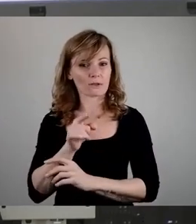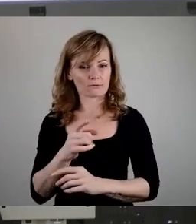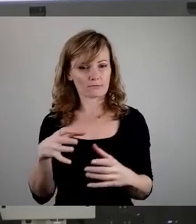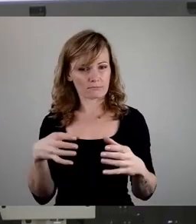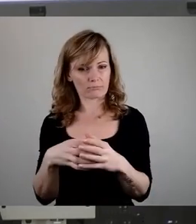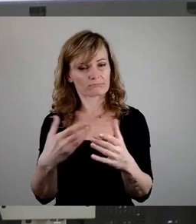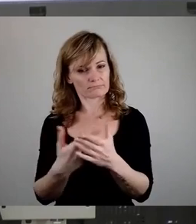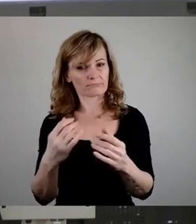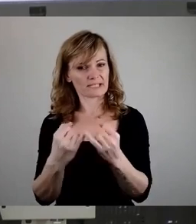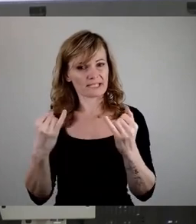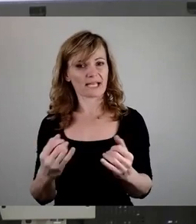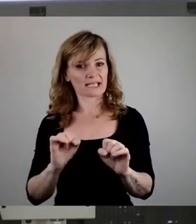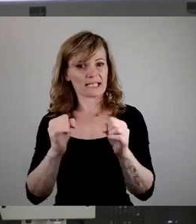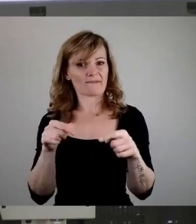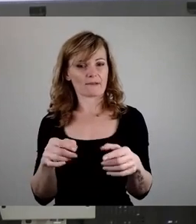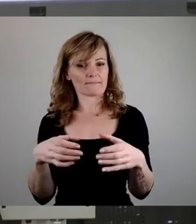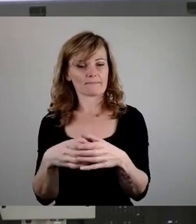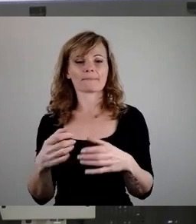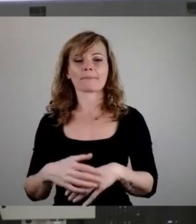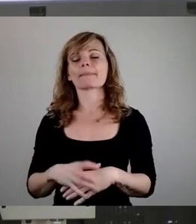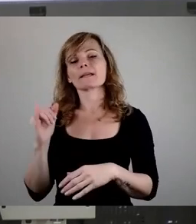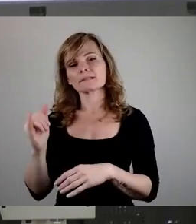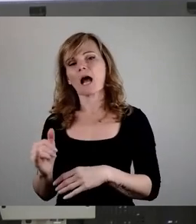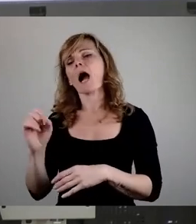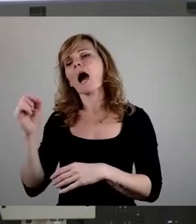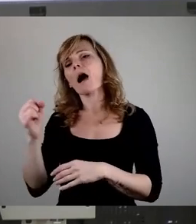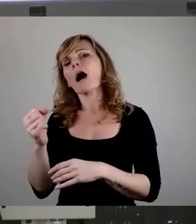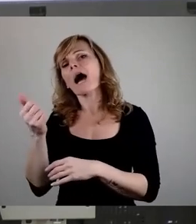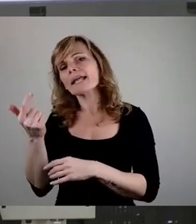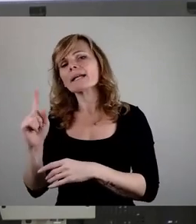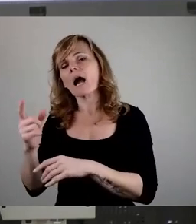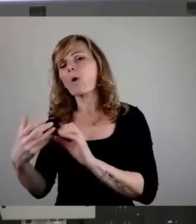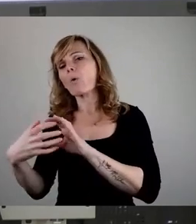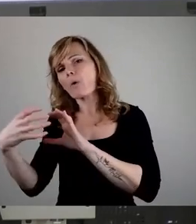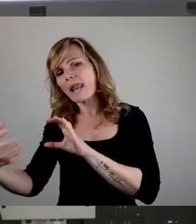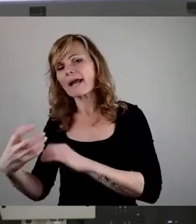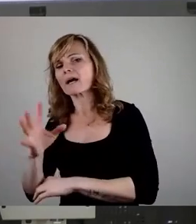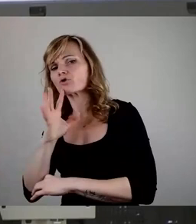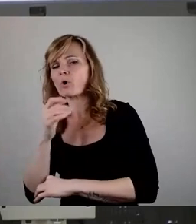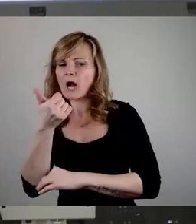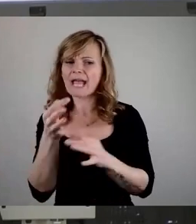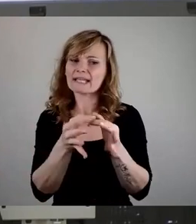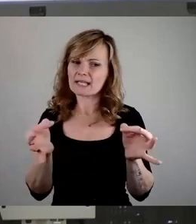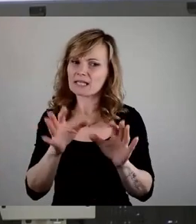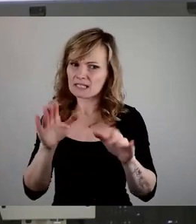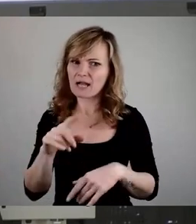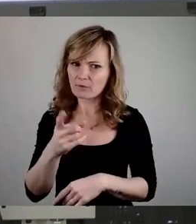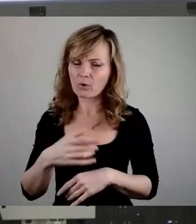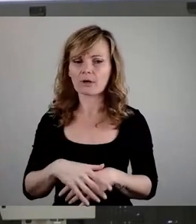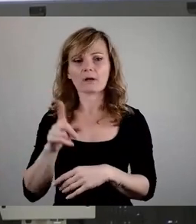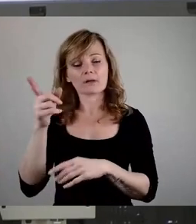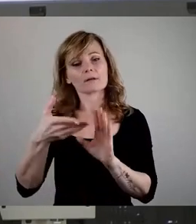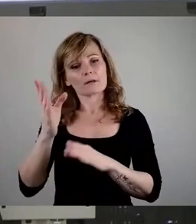Ja, andere haben auch minimal überzogen. Einen Satz darf ich noch, Herr Dietze. Das Netzwerk Dresdner Norden steht bereit, diese